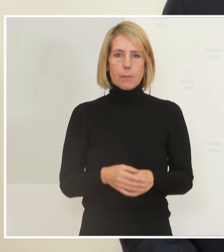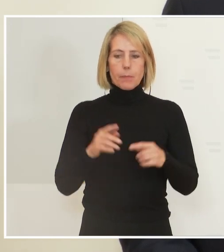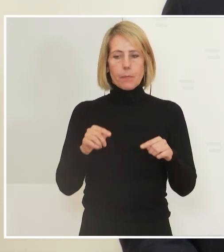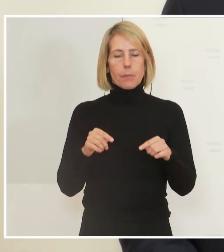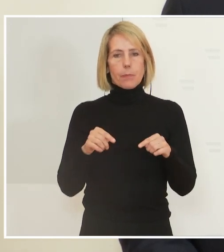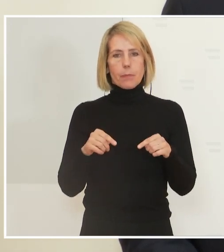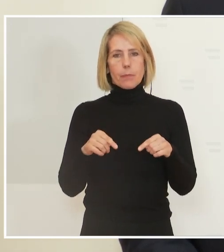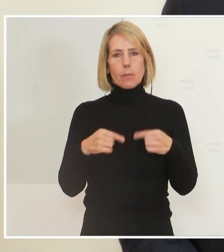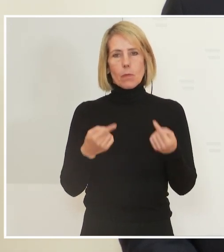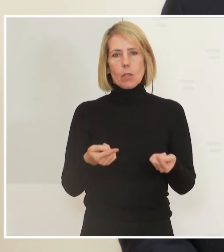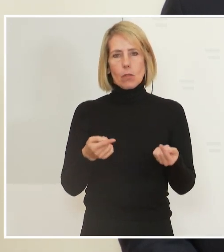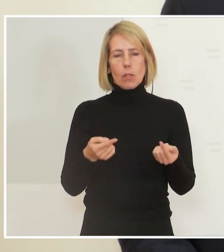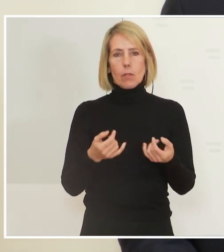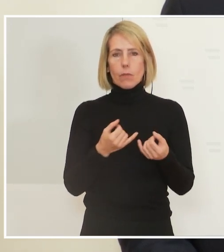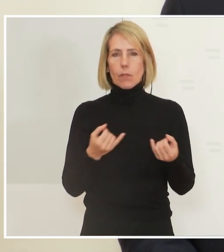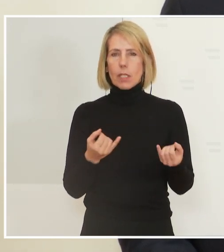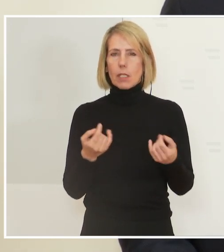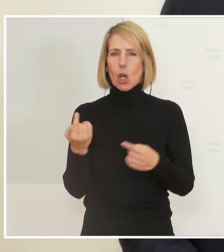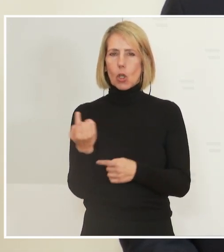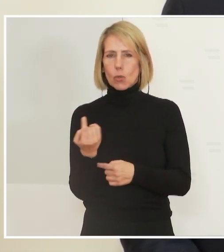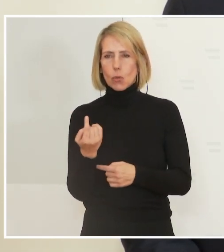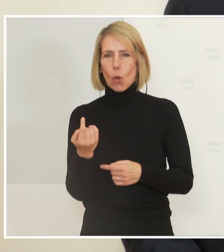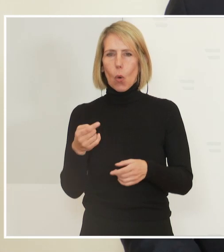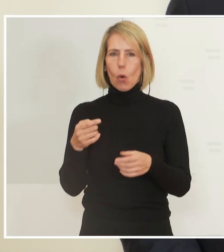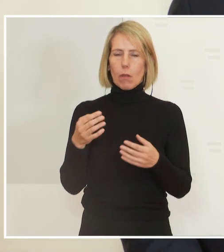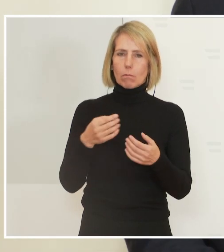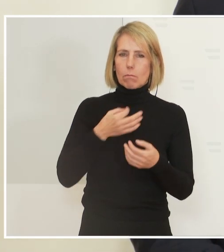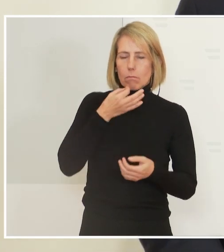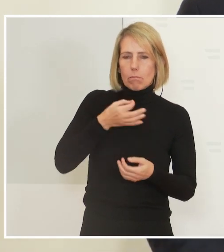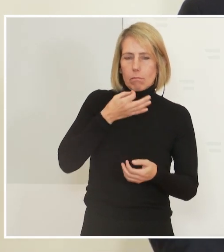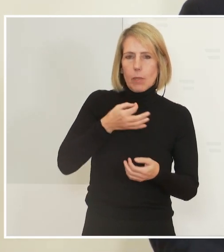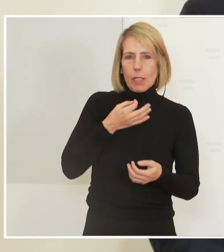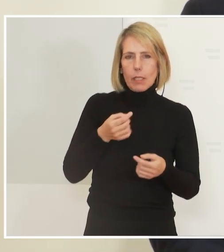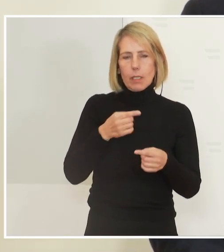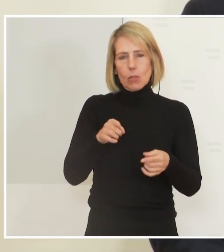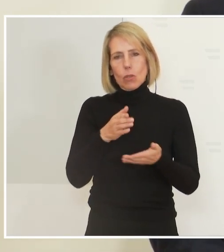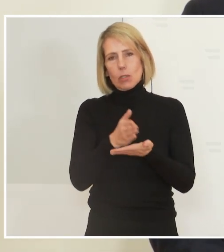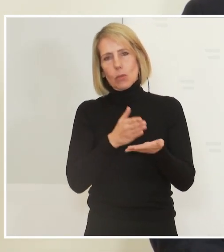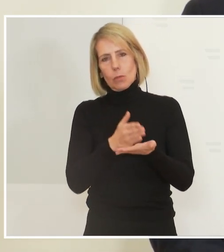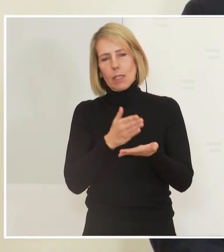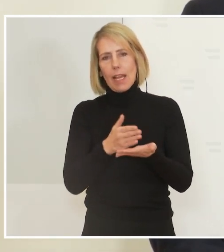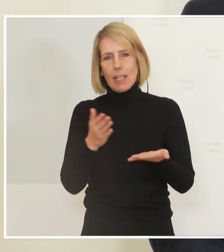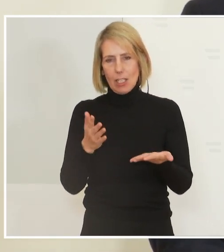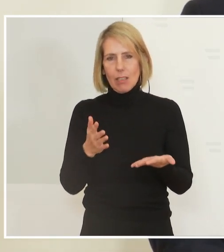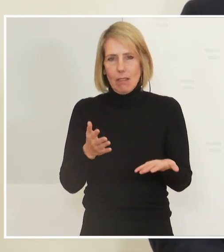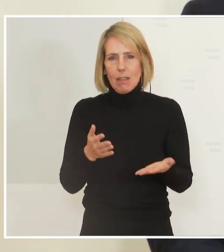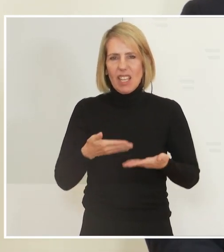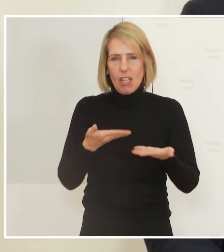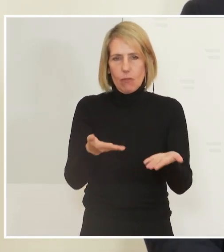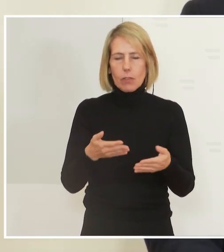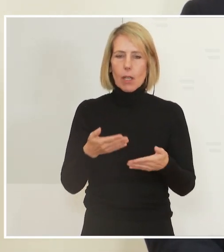wird auch sozusagen eine Drohkulisse nur zu einem Teil dienen. In Wirklichkeit braucht es Überzeugungsarbeit.